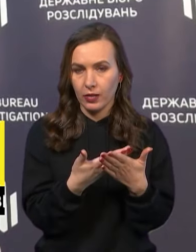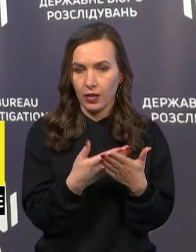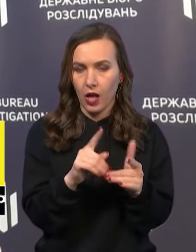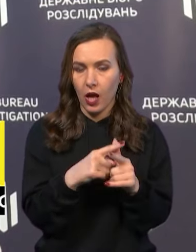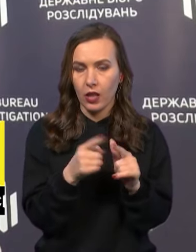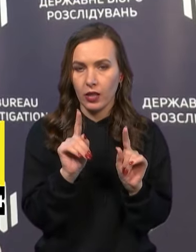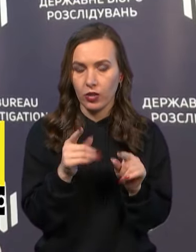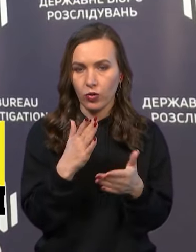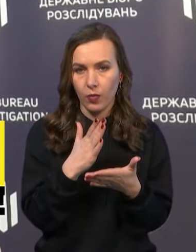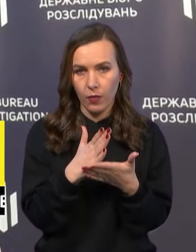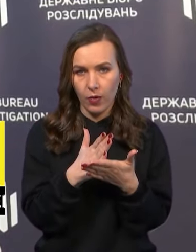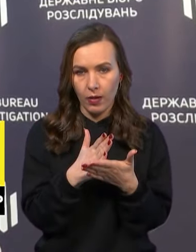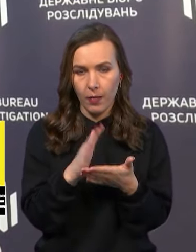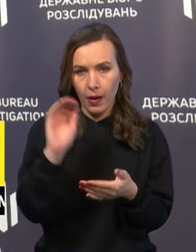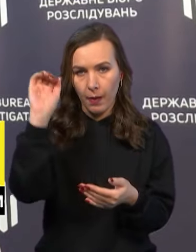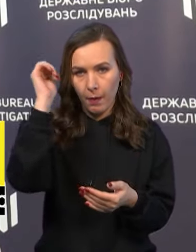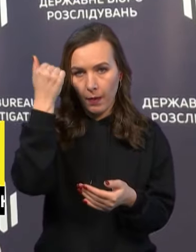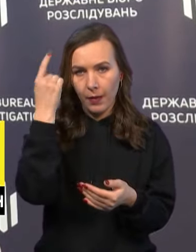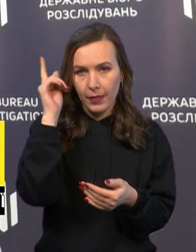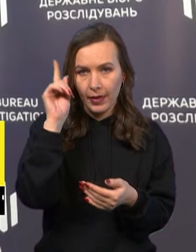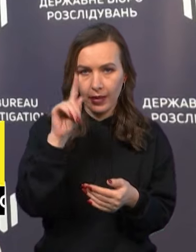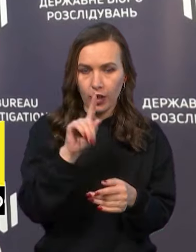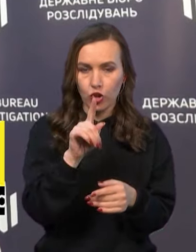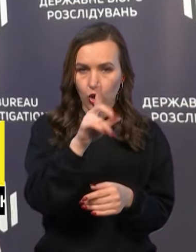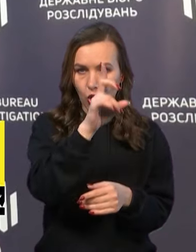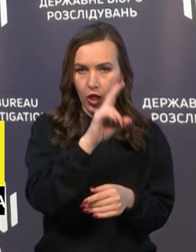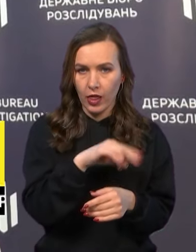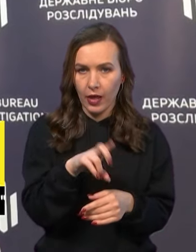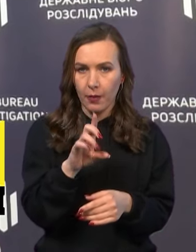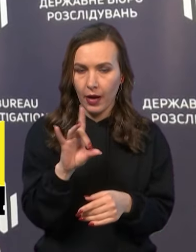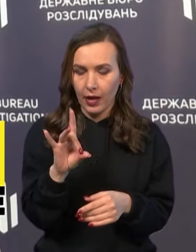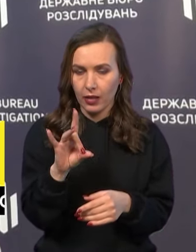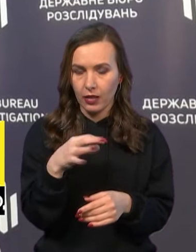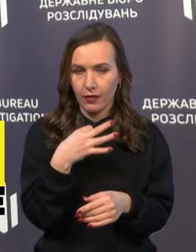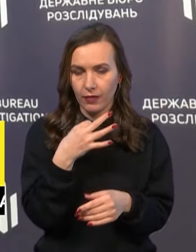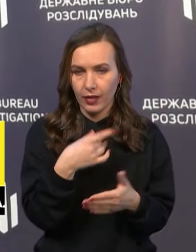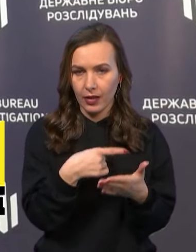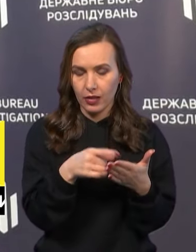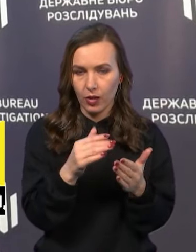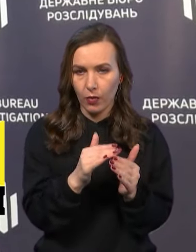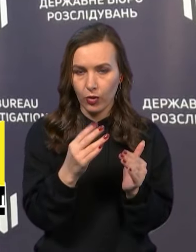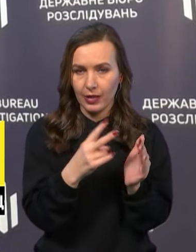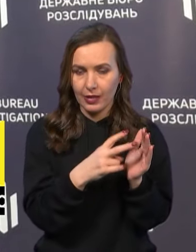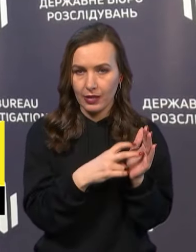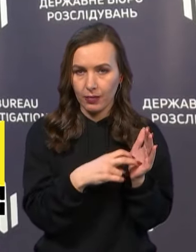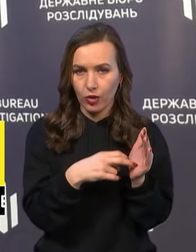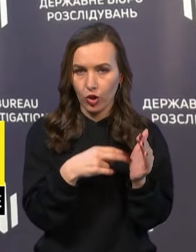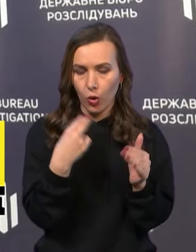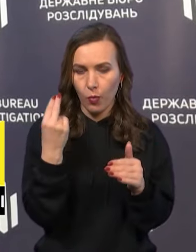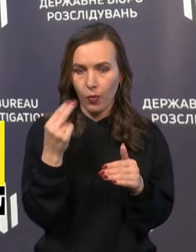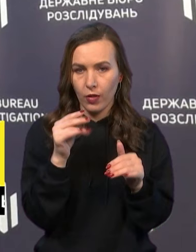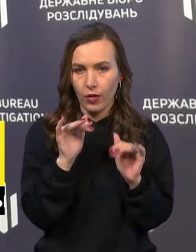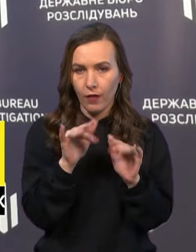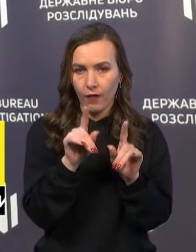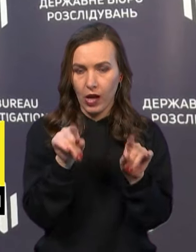також ми з вами маємо пам'ятати, що у Державного бюро розслідування, як ви зауважували, вже понад 700 обвинувальних актів